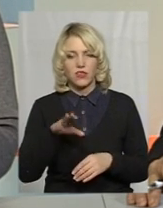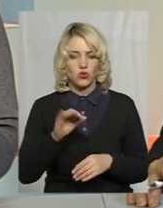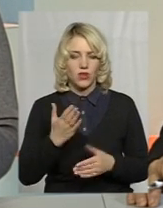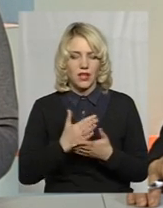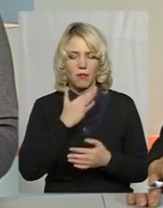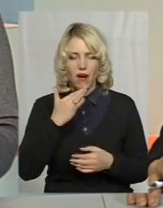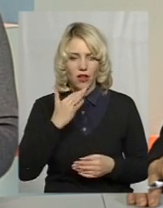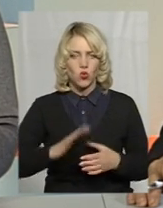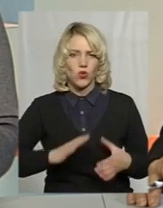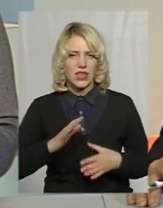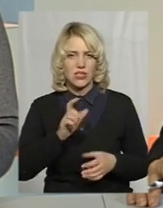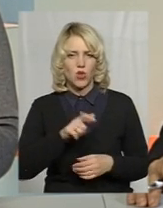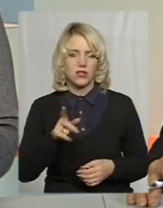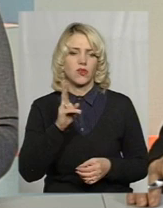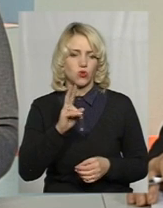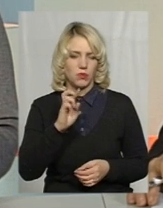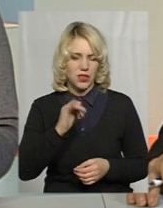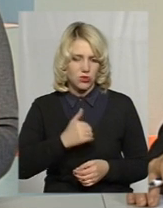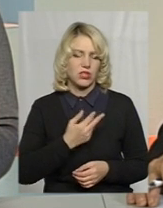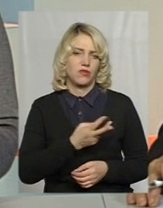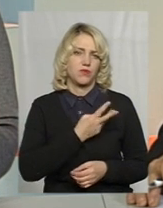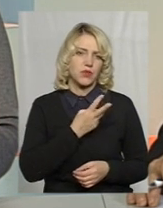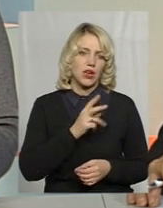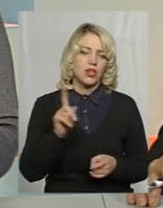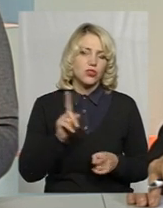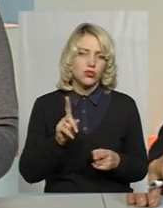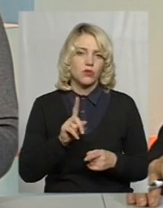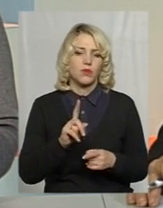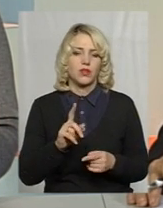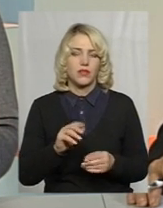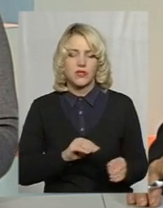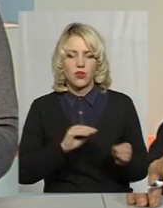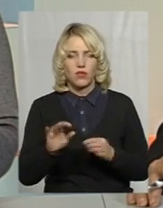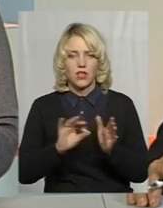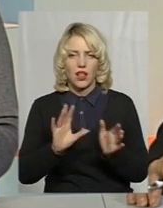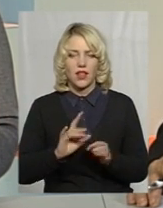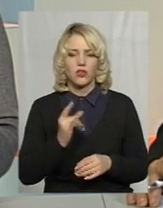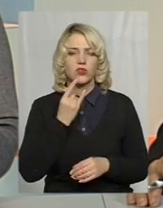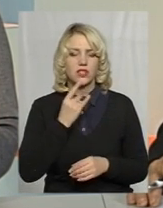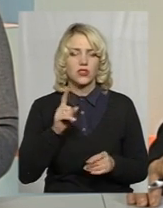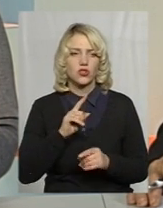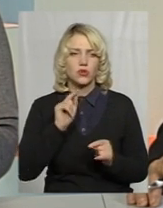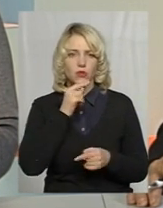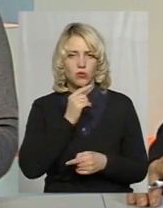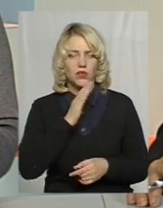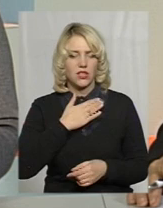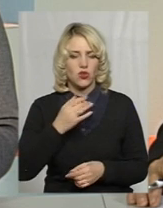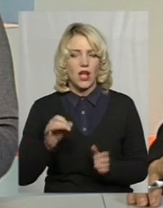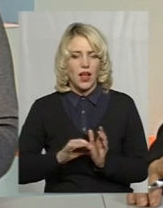встановлювати такі сонячні електростанції для того, щоб збережати нашу енергію і,